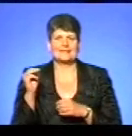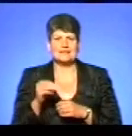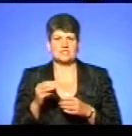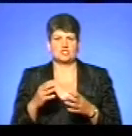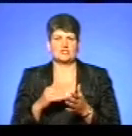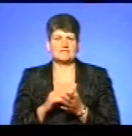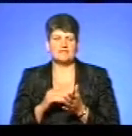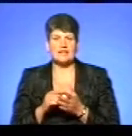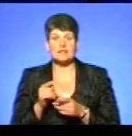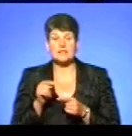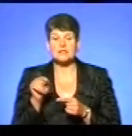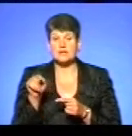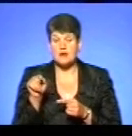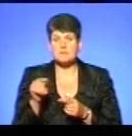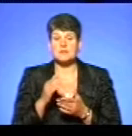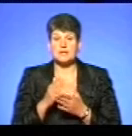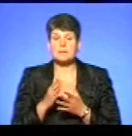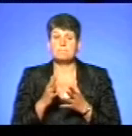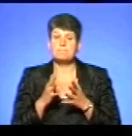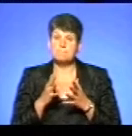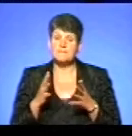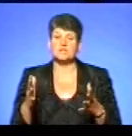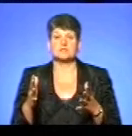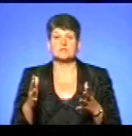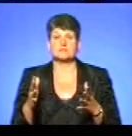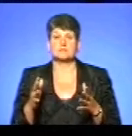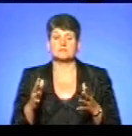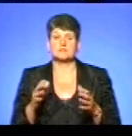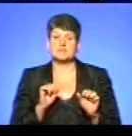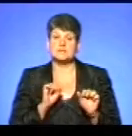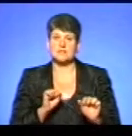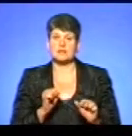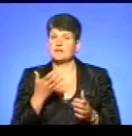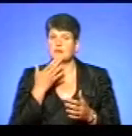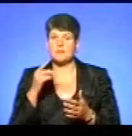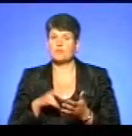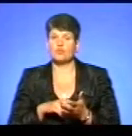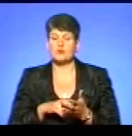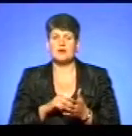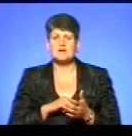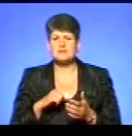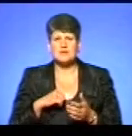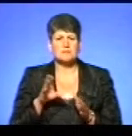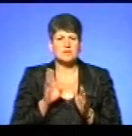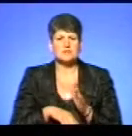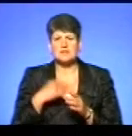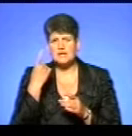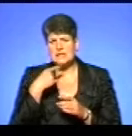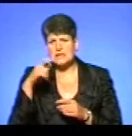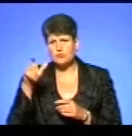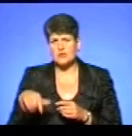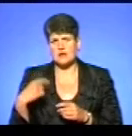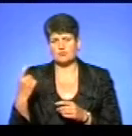не приймають, в нас, скажімо, там є більша якась безпека і нема того побоювання. А саме, грішньо, і невдальний сектор, і такі